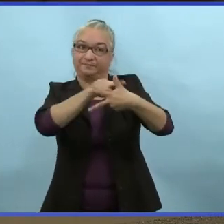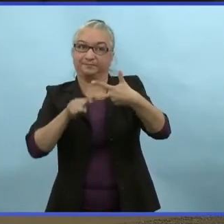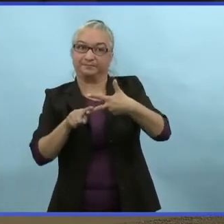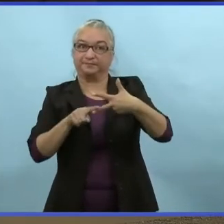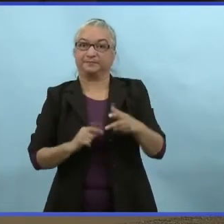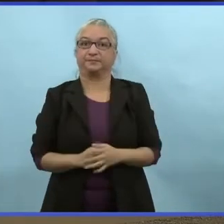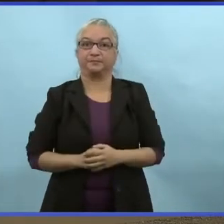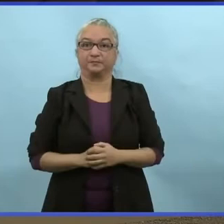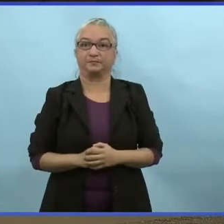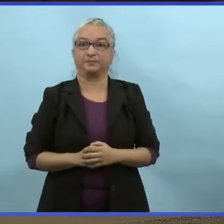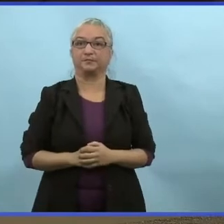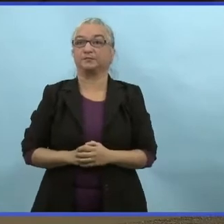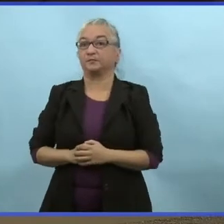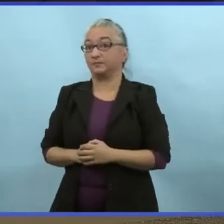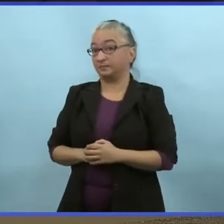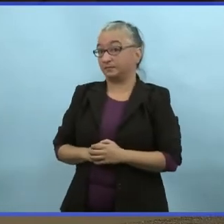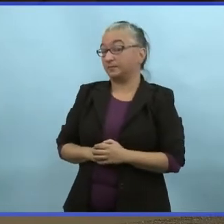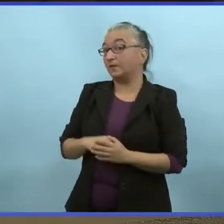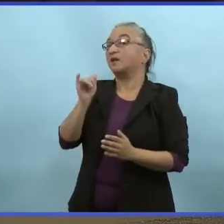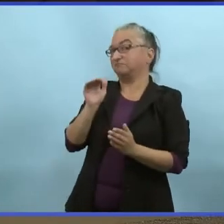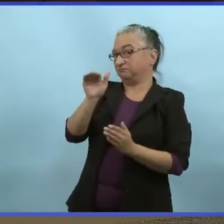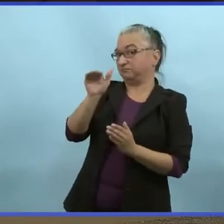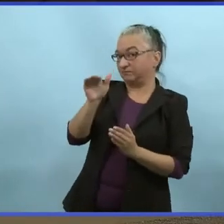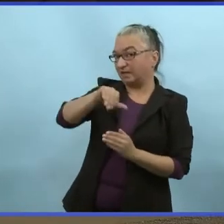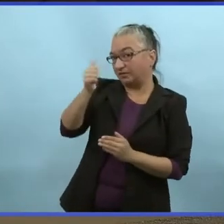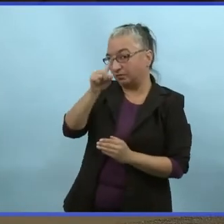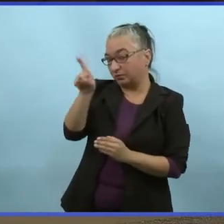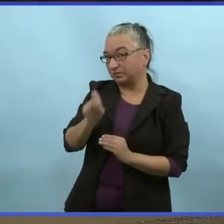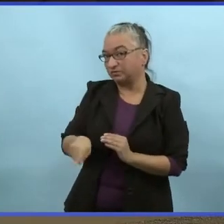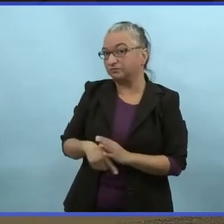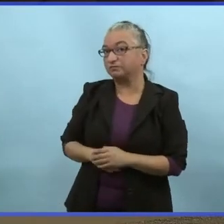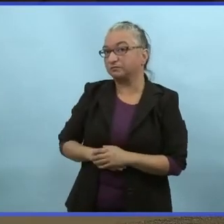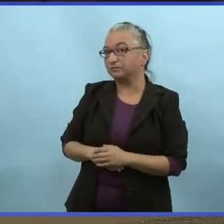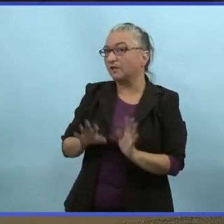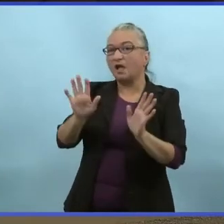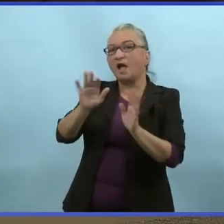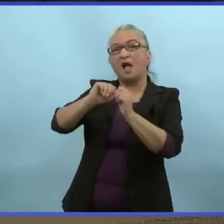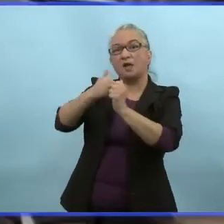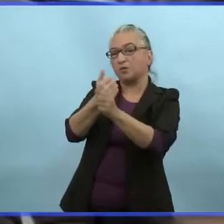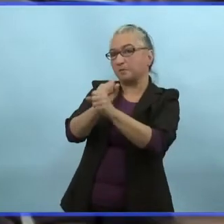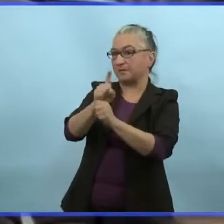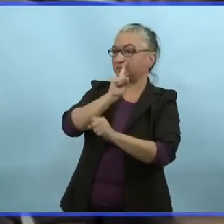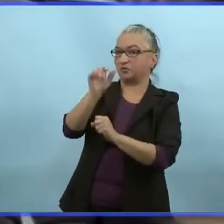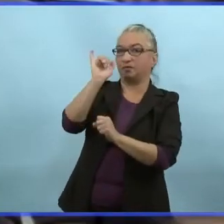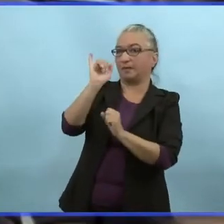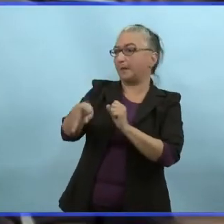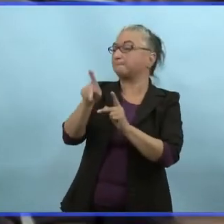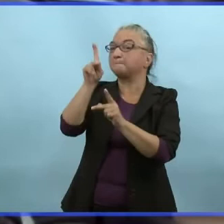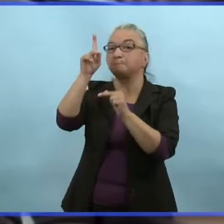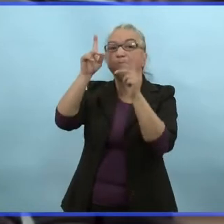Quelles sont les lignes directrices pour protéger ces renseignements ?